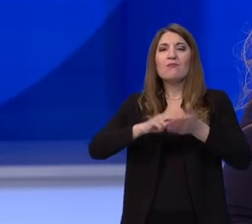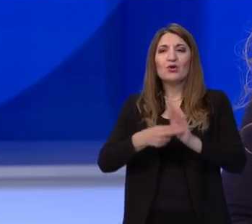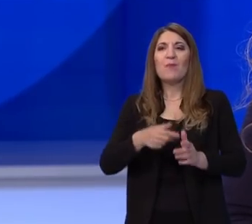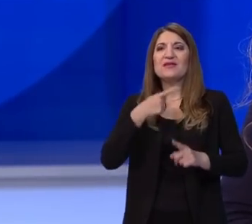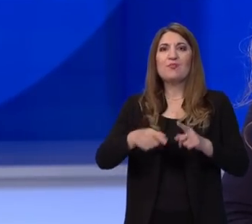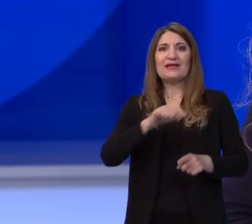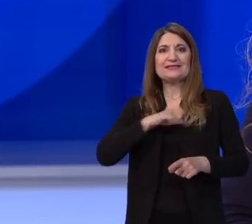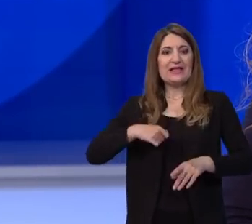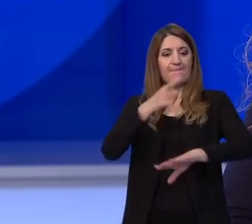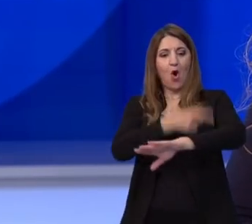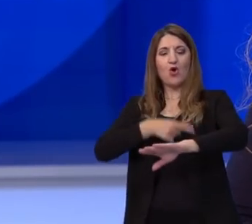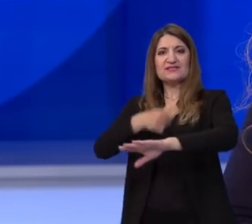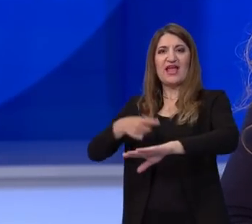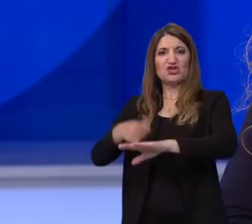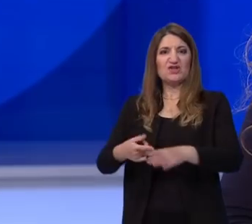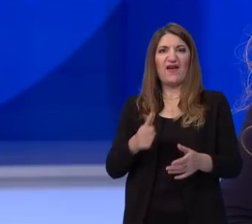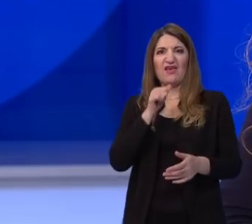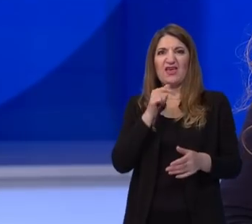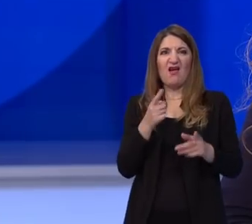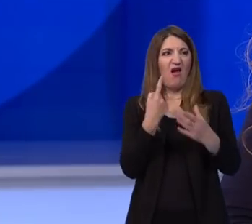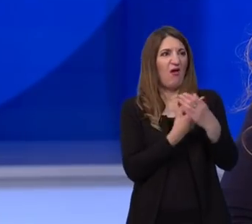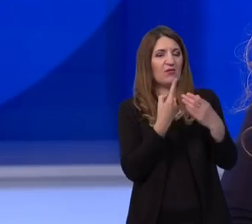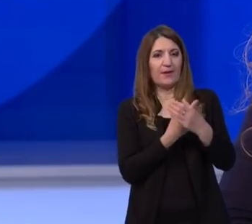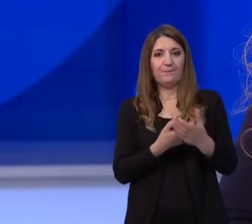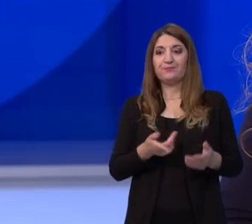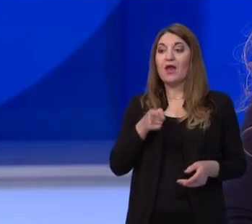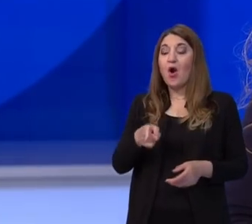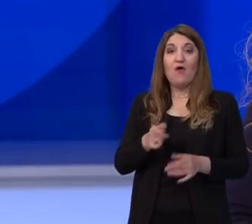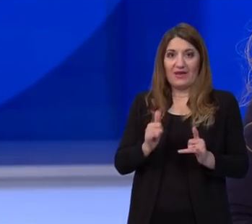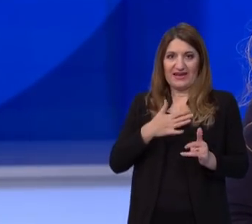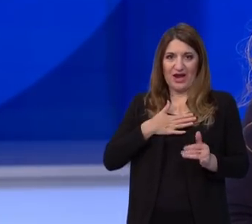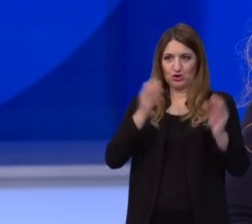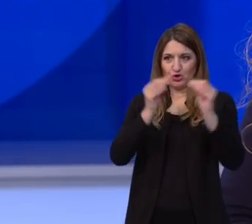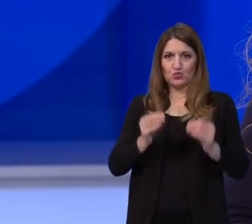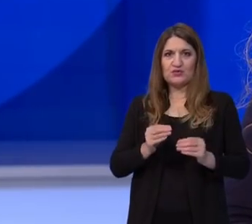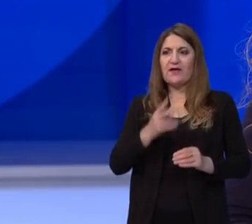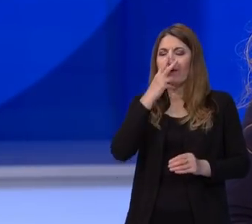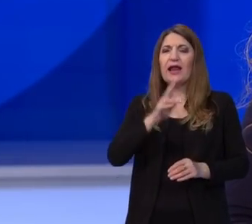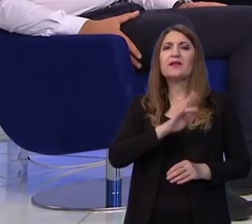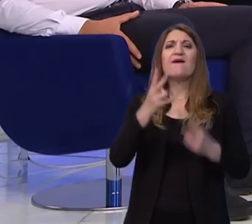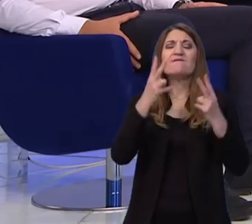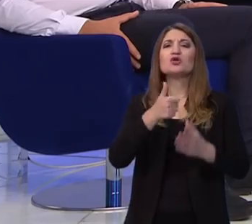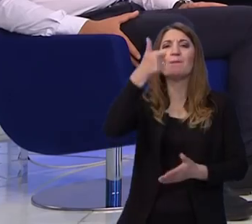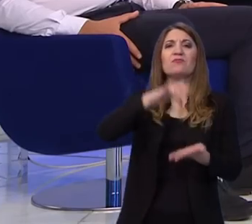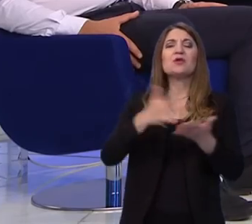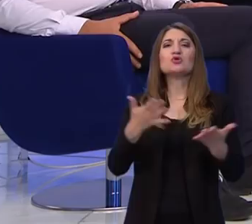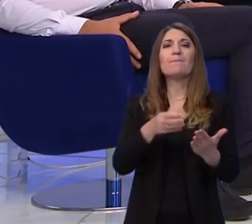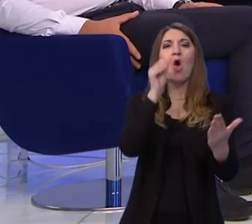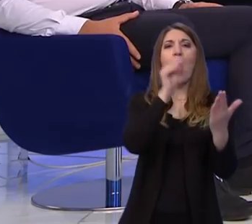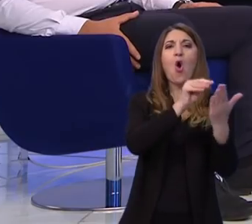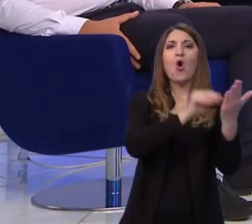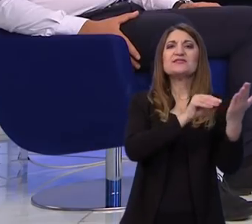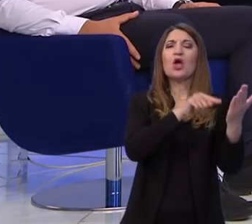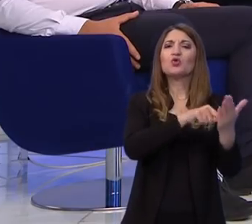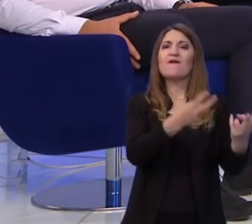Što se tiče odnosa prema ocjenama, naš čitav sustav je zapravo usmjeren na ocjenu. Kao jedino što se vrednuje. naš čitav sustav treba za